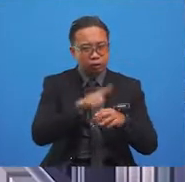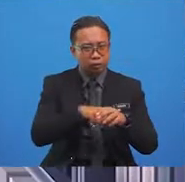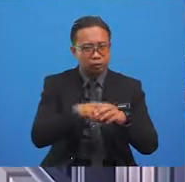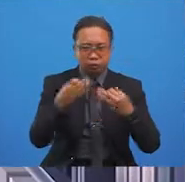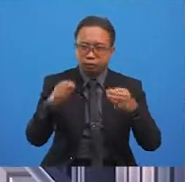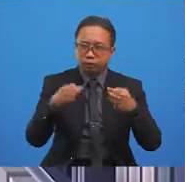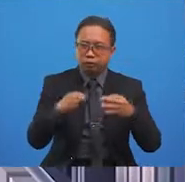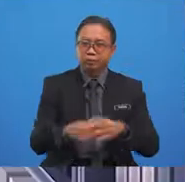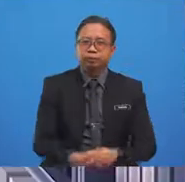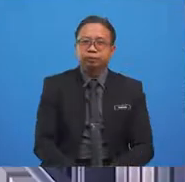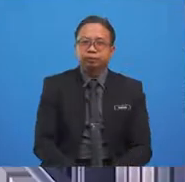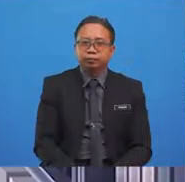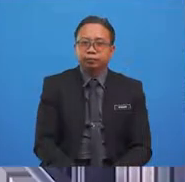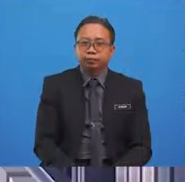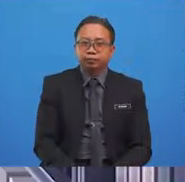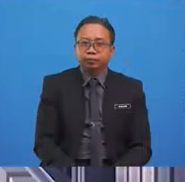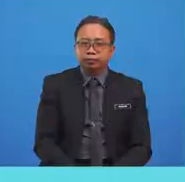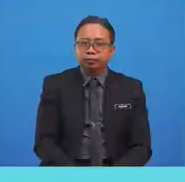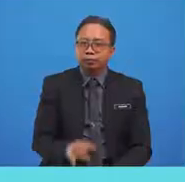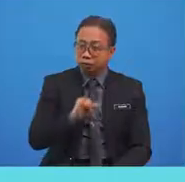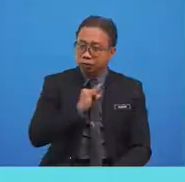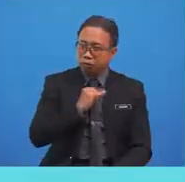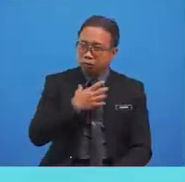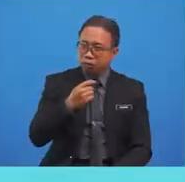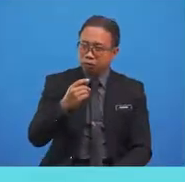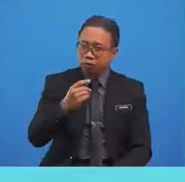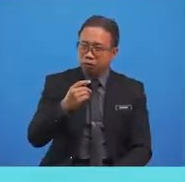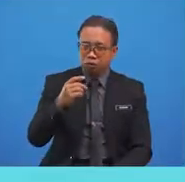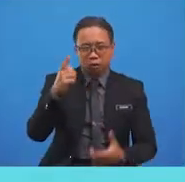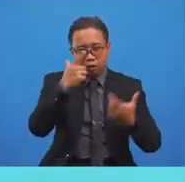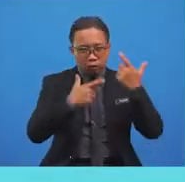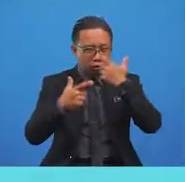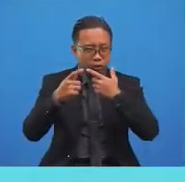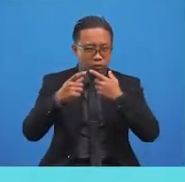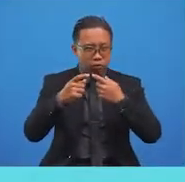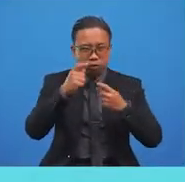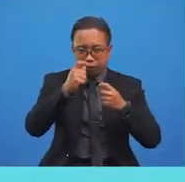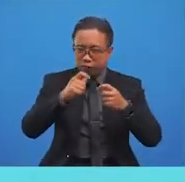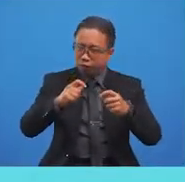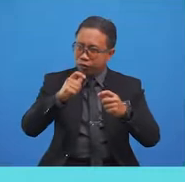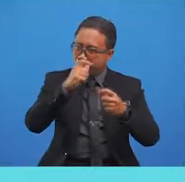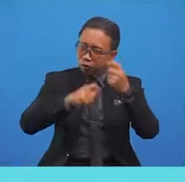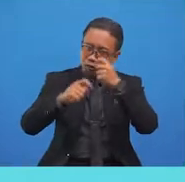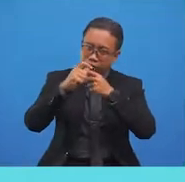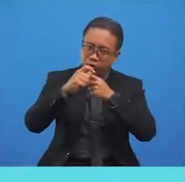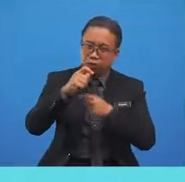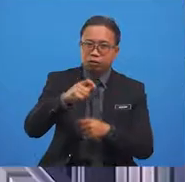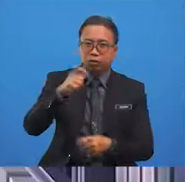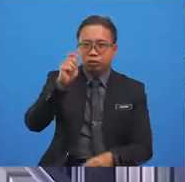free. Number one, I love traveling. So, when I'm free, I love to travel.